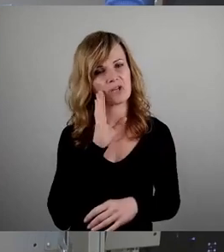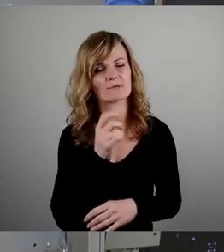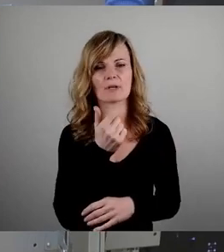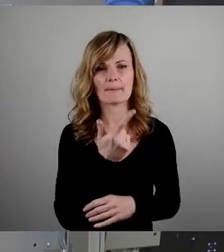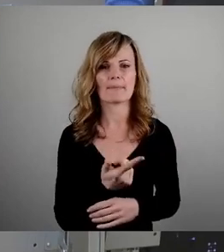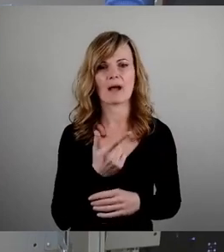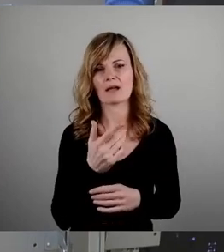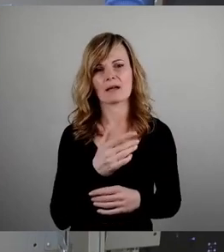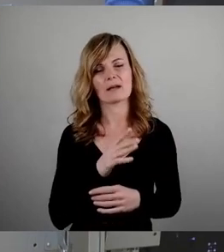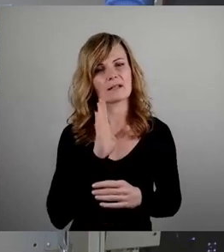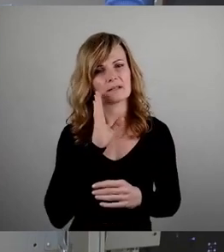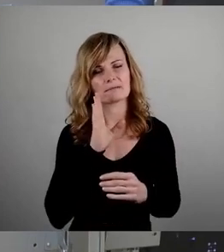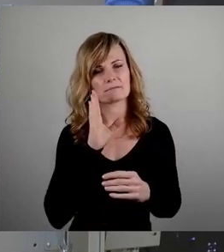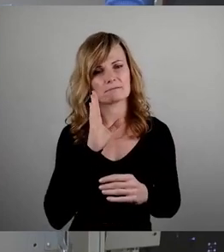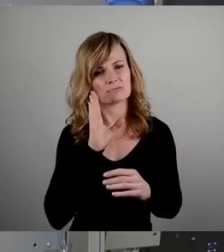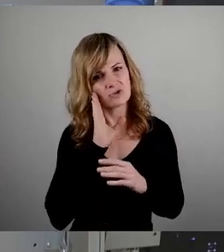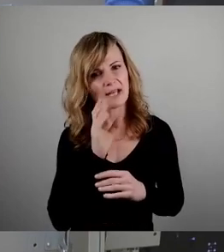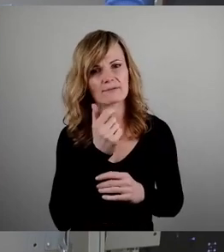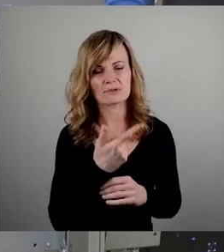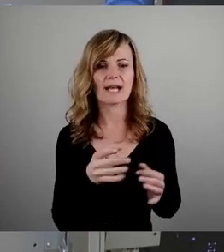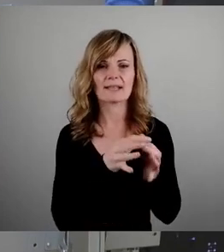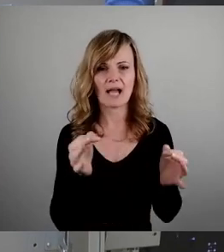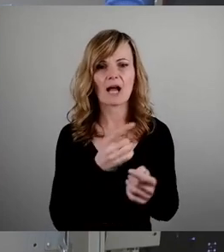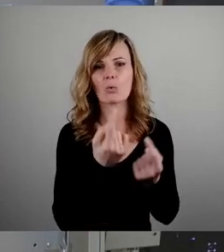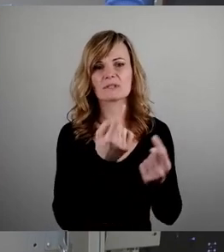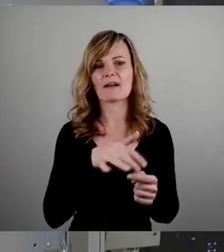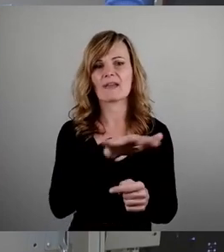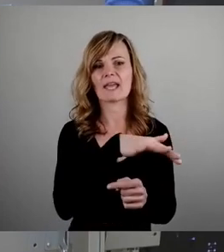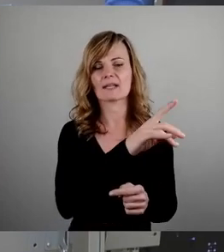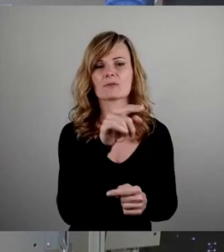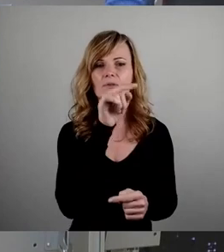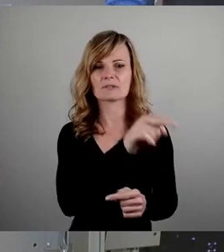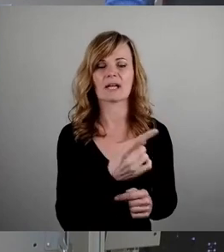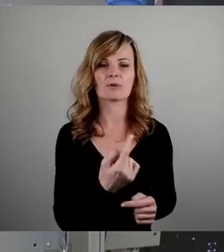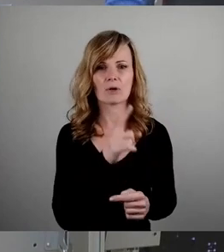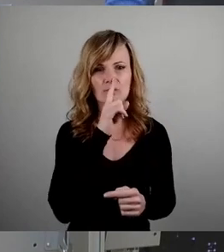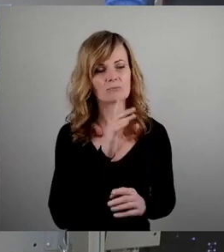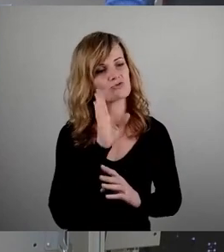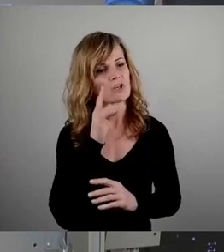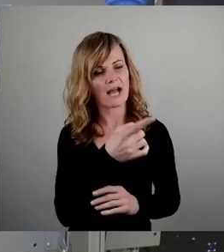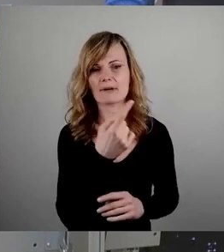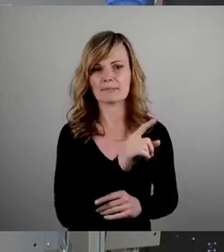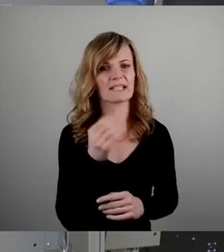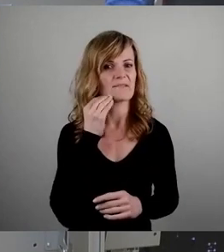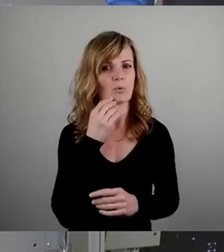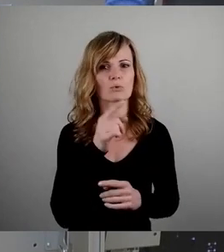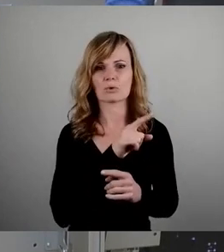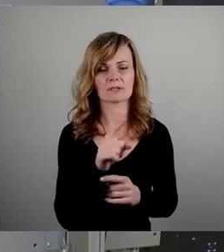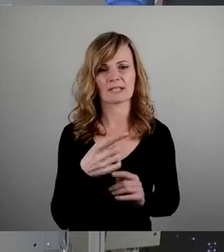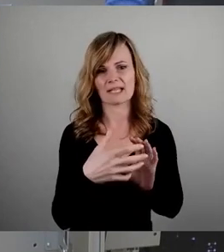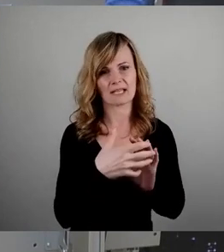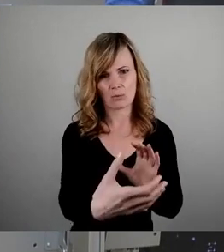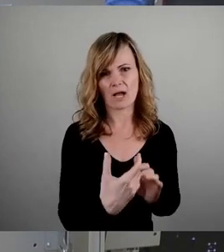weitestgehend den Tag über unterwegs ist und dort mehr oder weniger nur zum Übernachten ist, aber nicht zum Wohnen, nicht zum dauerhaften